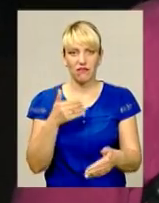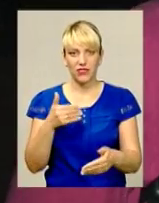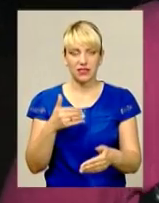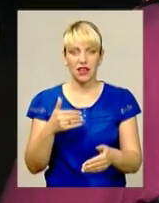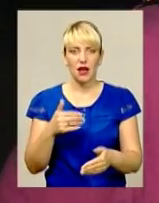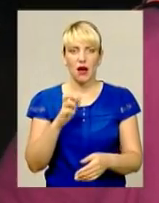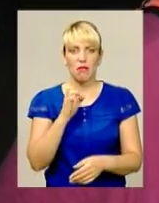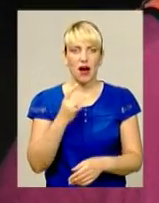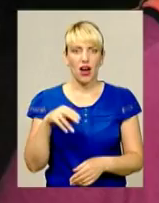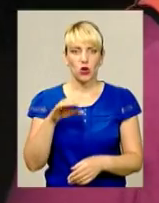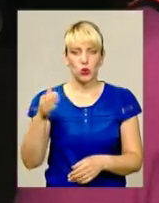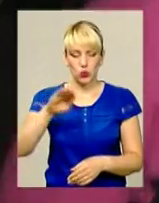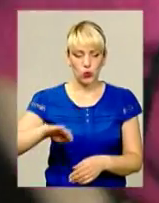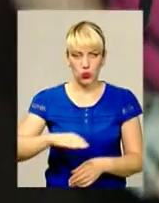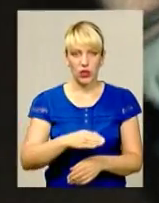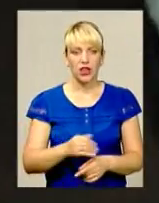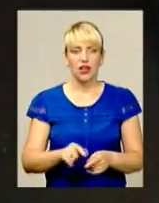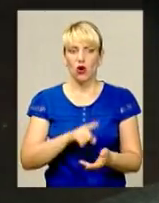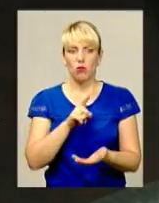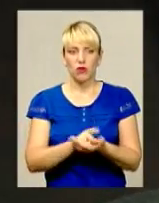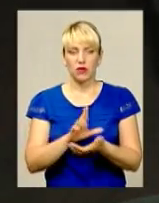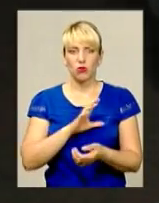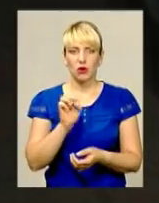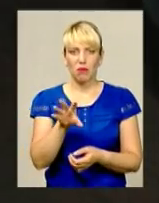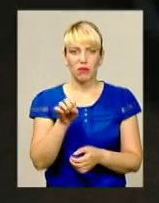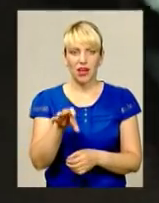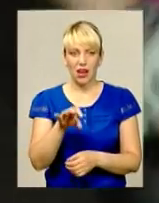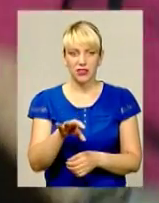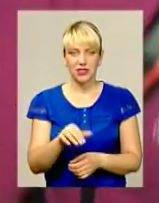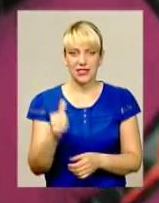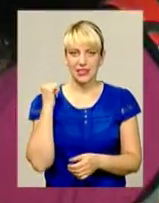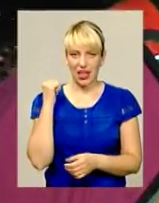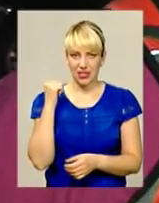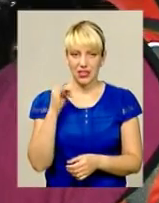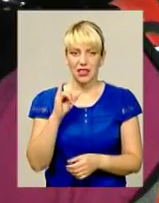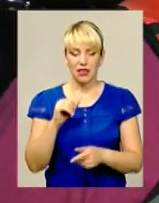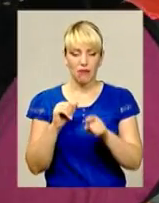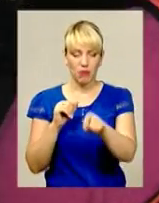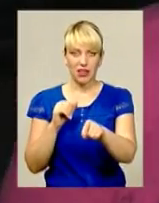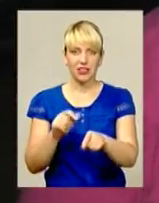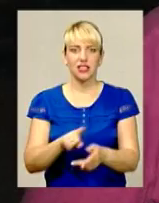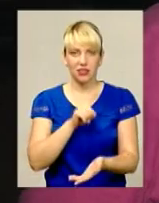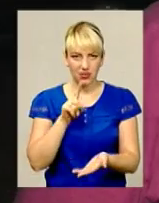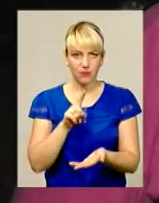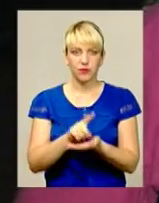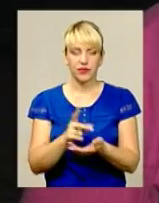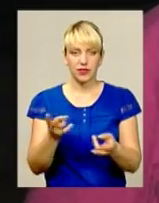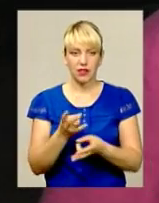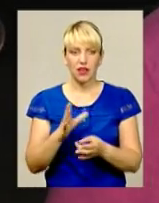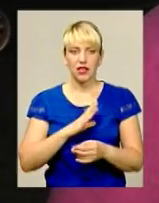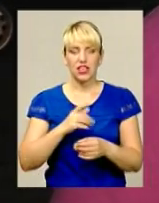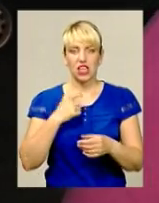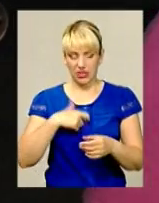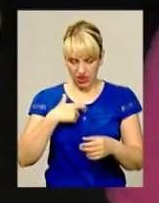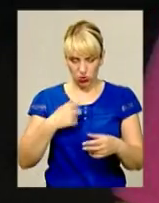Обов'язково задній мігаючий ліхтар, передній теж. Ну і бажано мати отражаючі